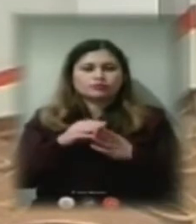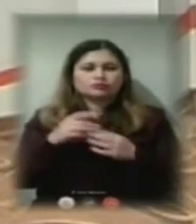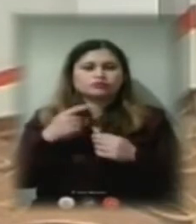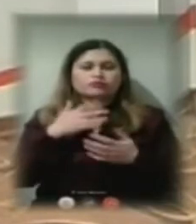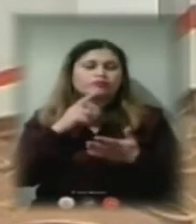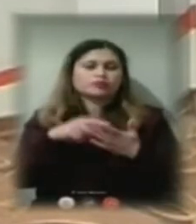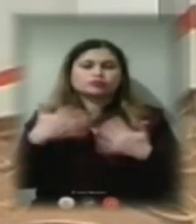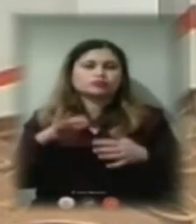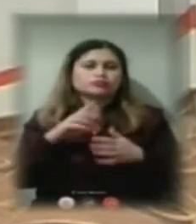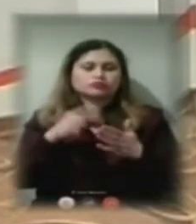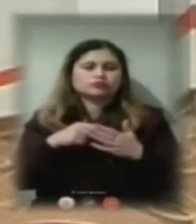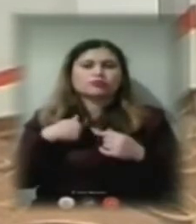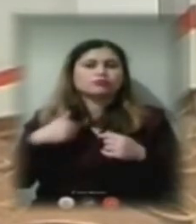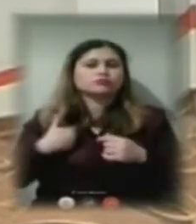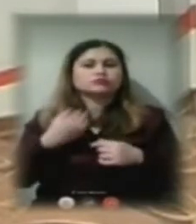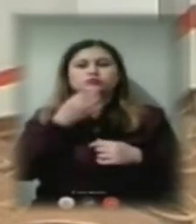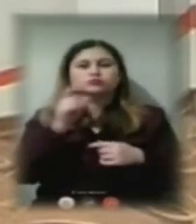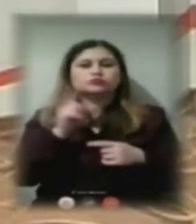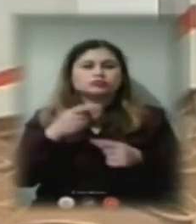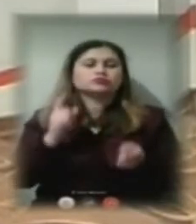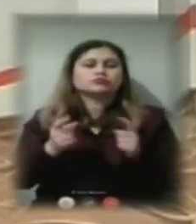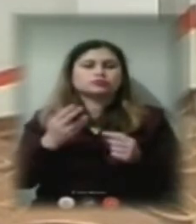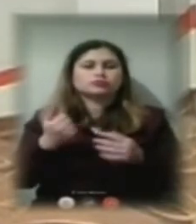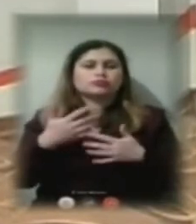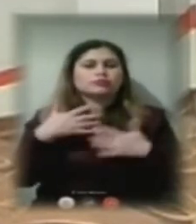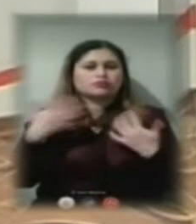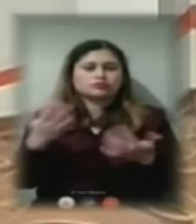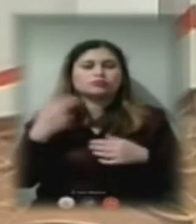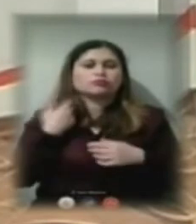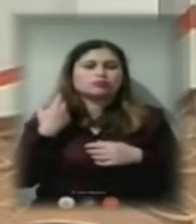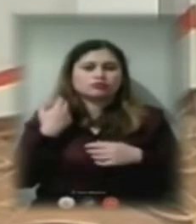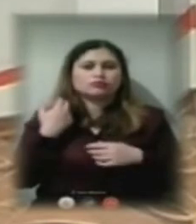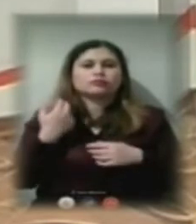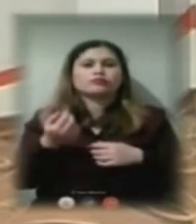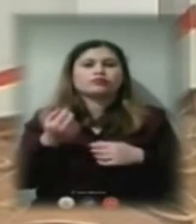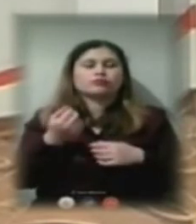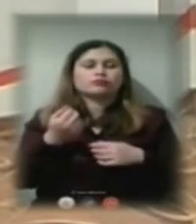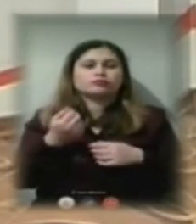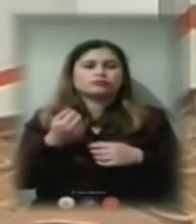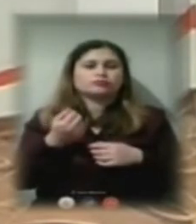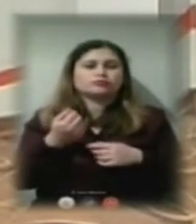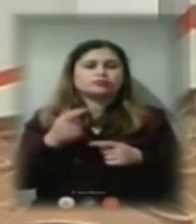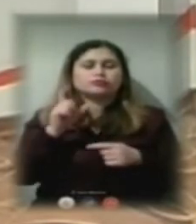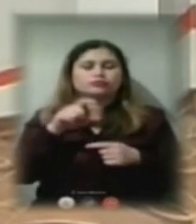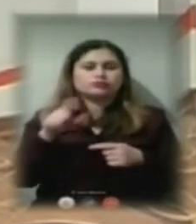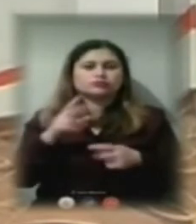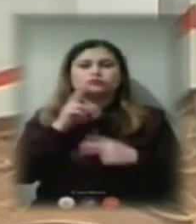Ну, хотілося б сказати, що дійсно дуже величезні борги і люди скаржаться